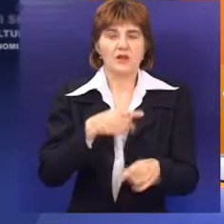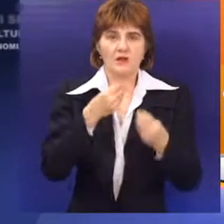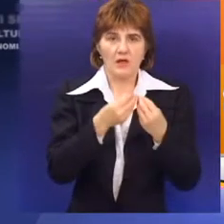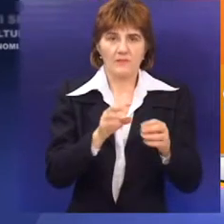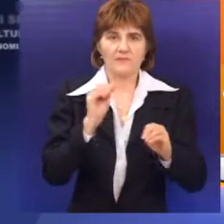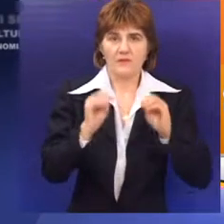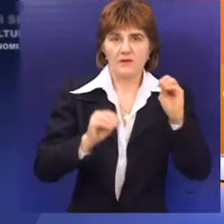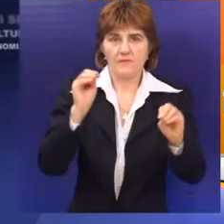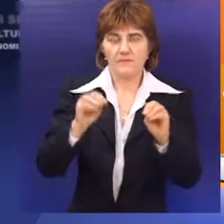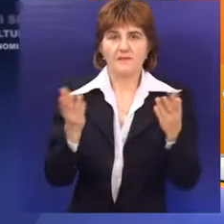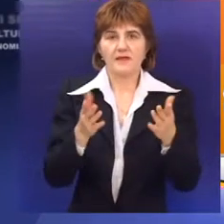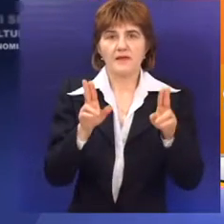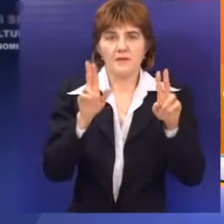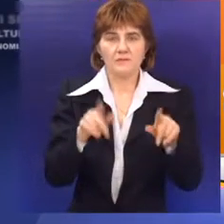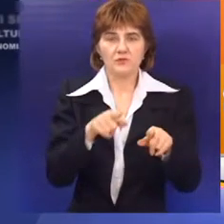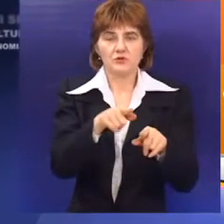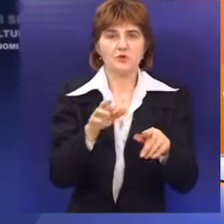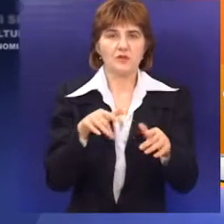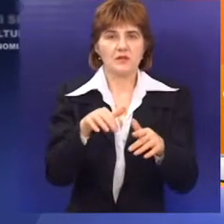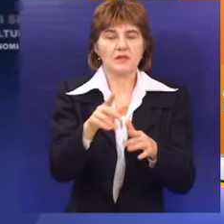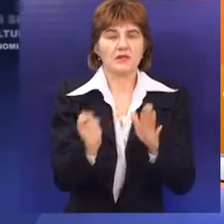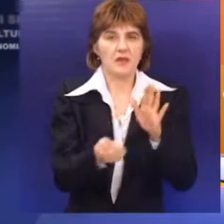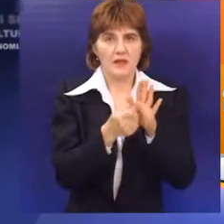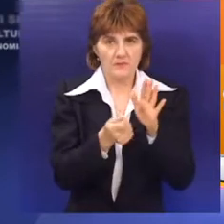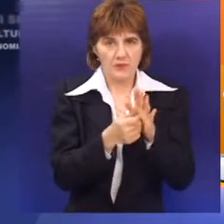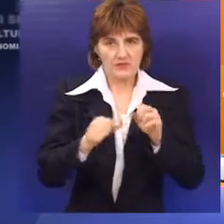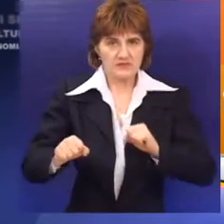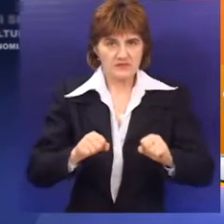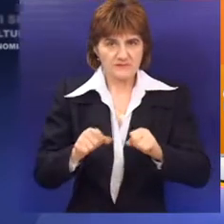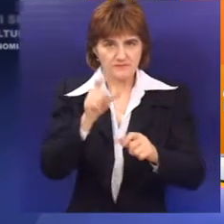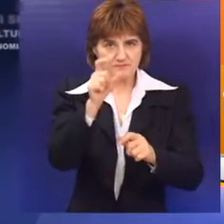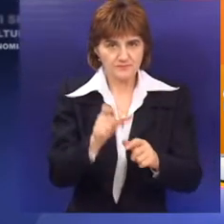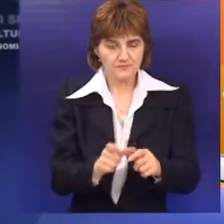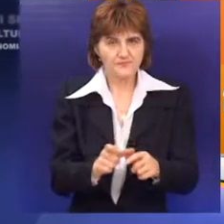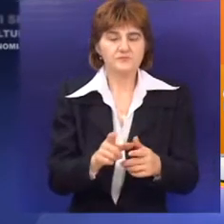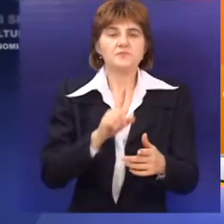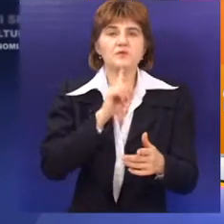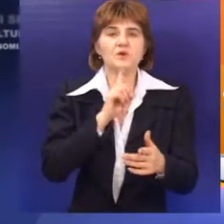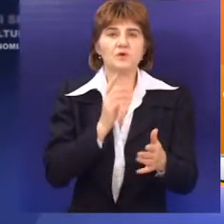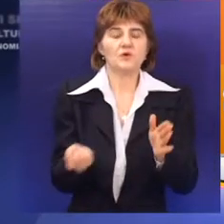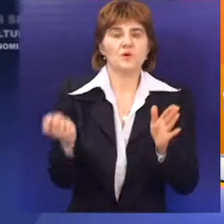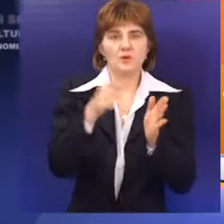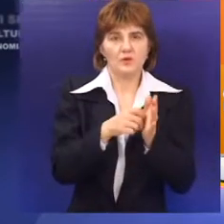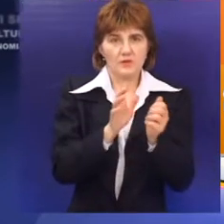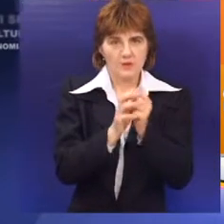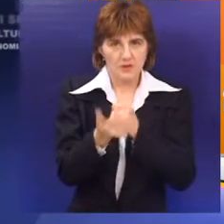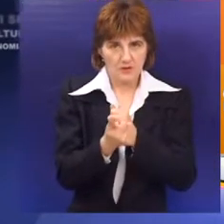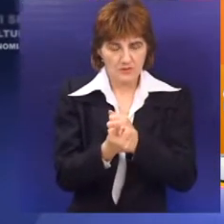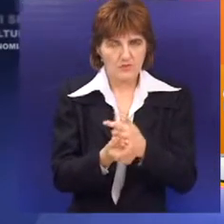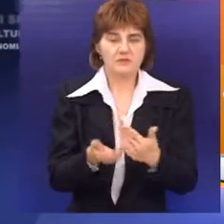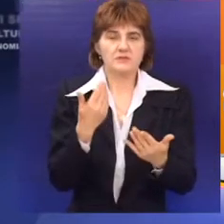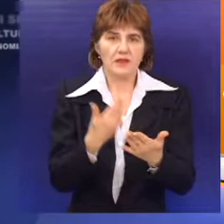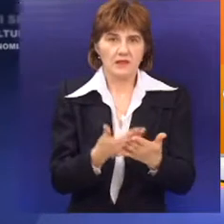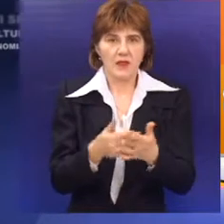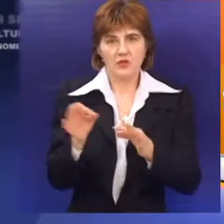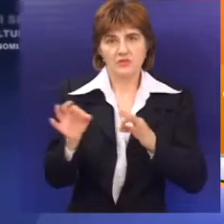obavešteni su dakle da treba da se jave Republičkoj direkciji za robne rezerve i da već konkretno taj